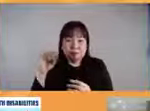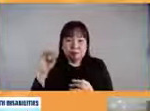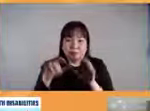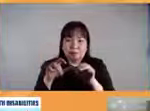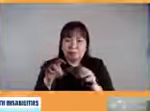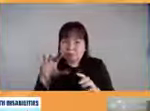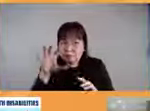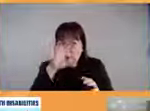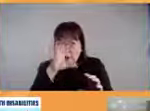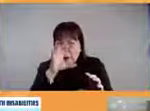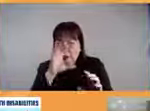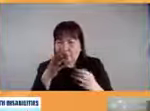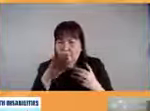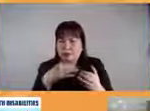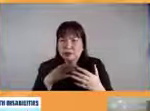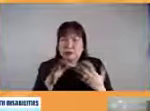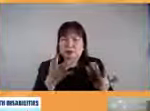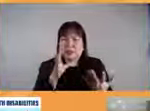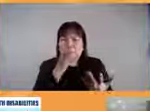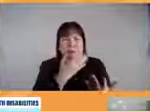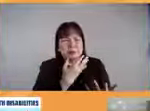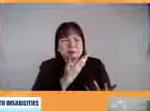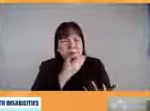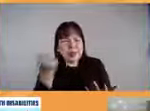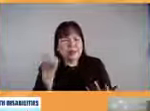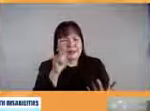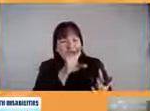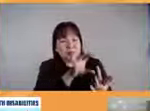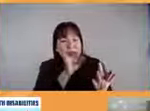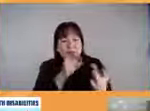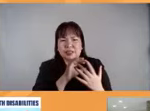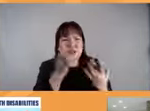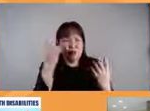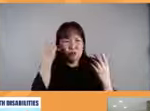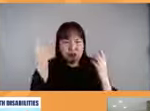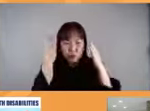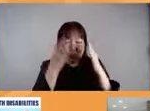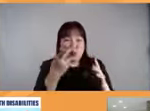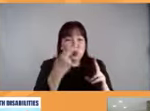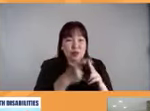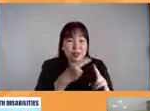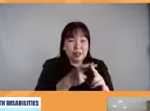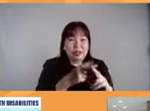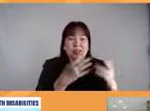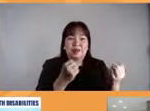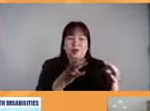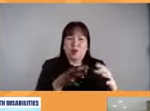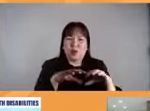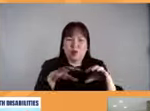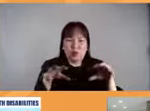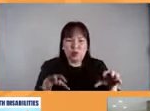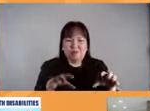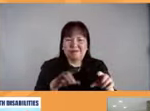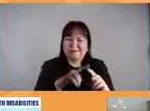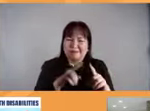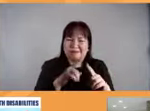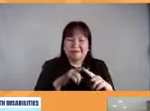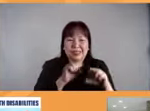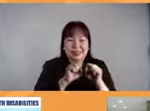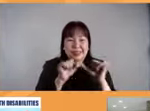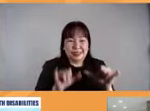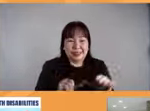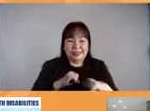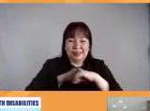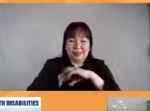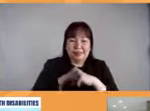na hindi na lang tayo masisilaw sa ningning ng pangalan at sa ningning ng makinarya Thank you very much Ms. Chrissy